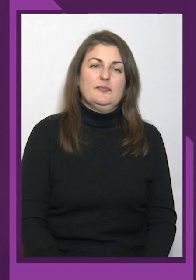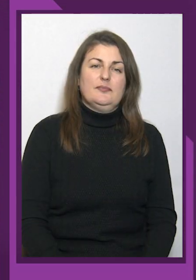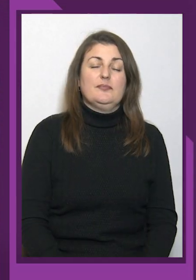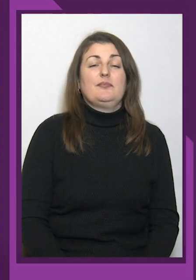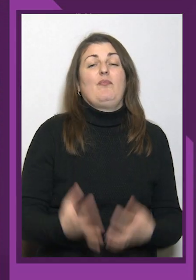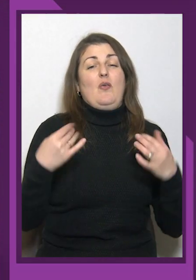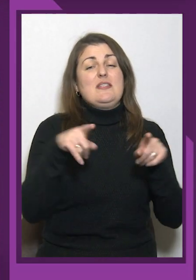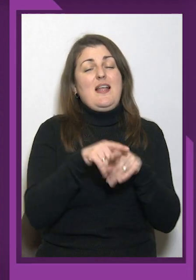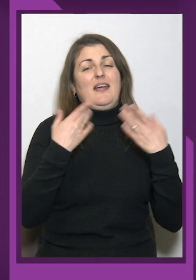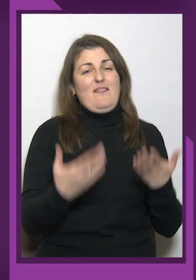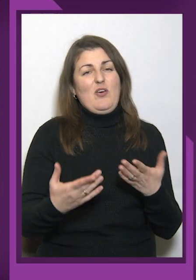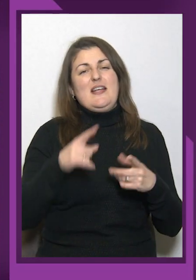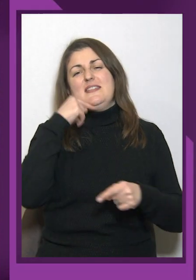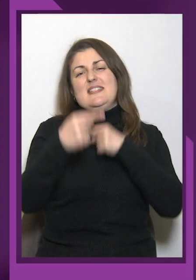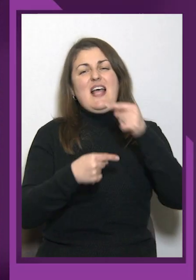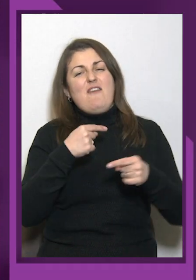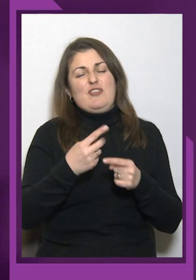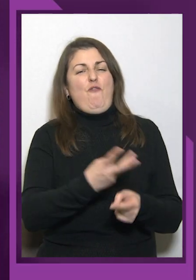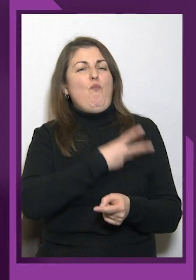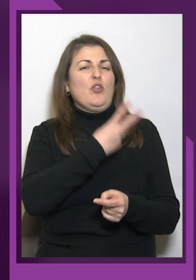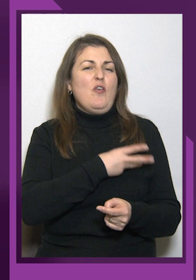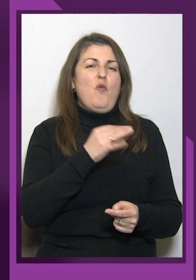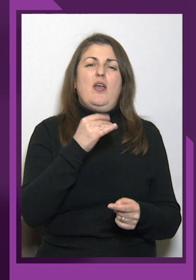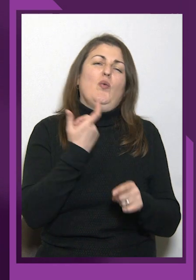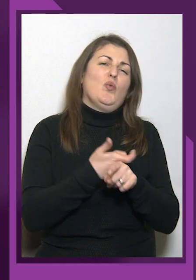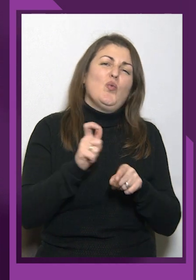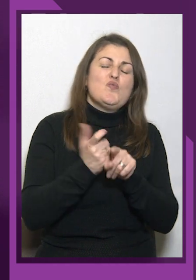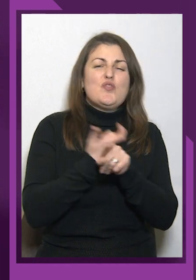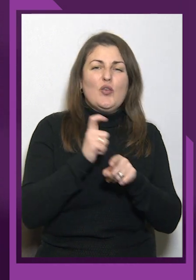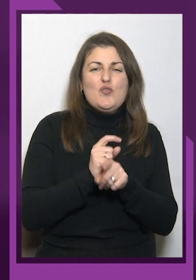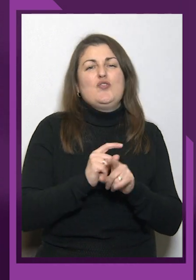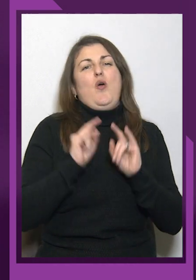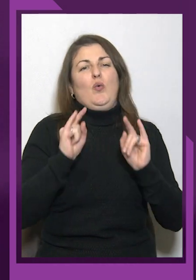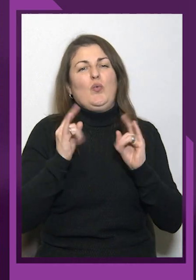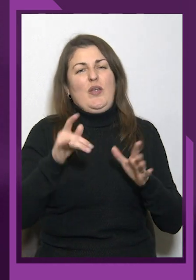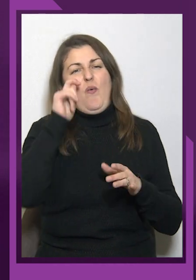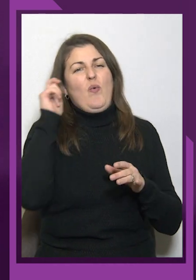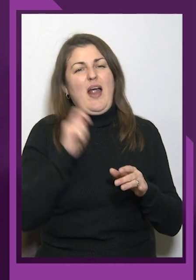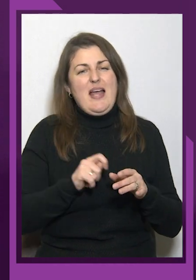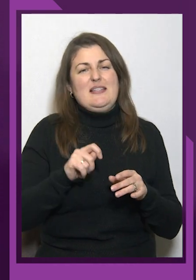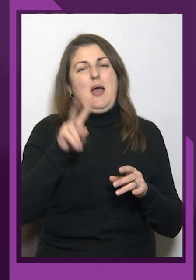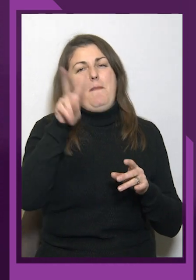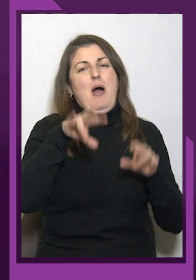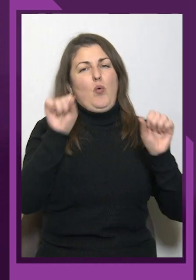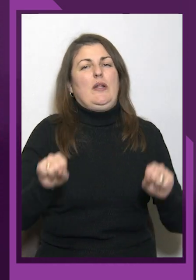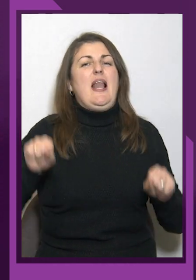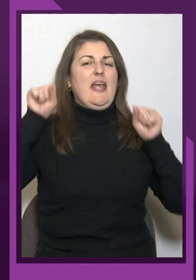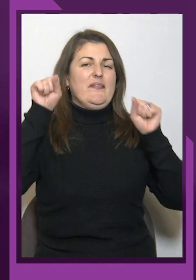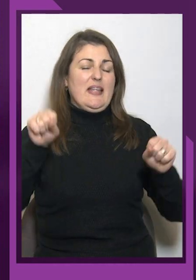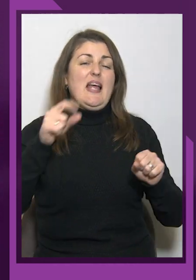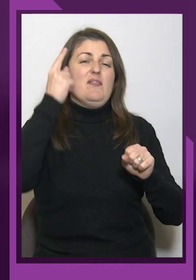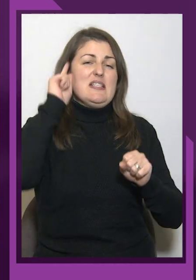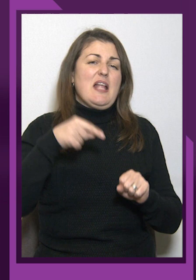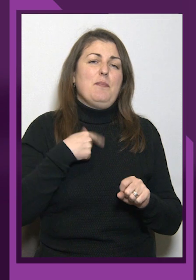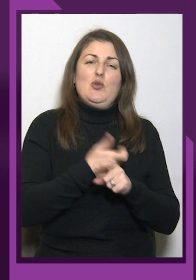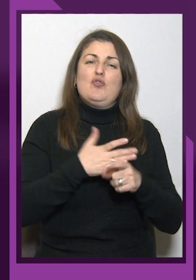Ось такі вони завжди вмотивовані і дуже-дуже круті українські пауерліфтери. І знаєте,